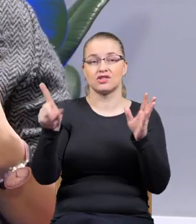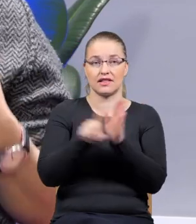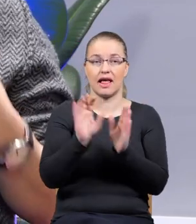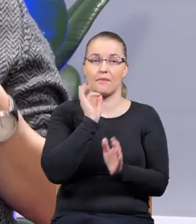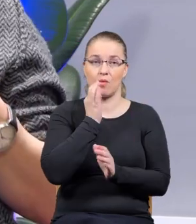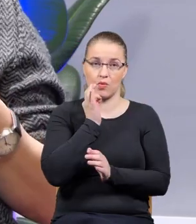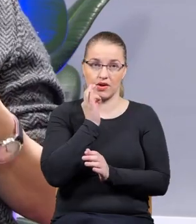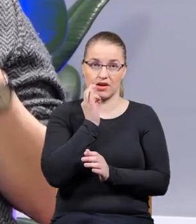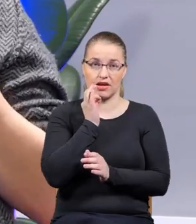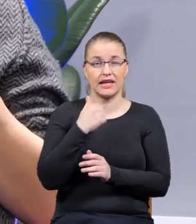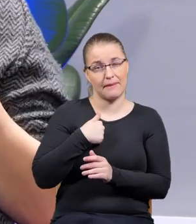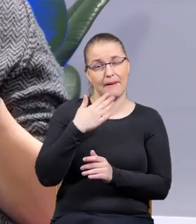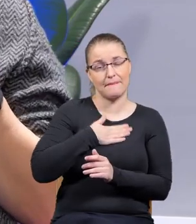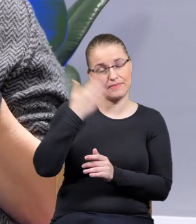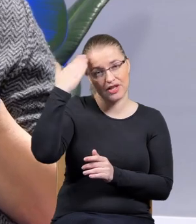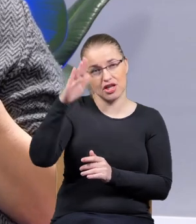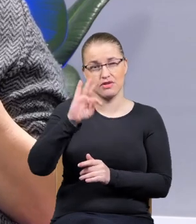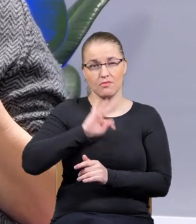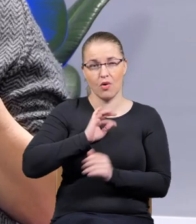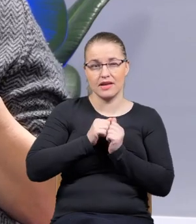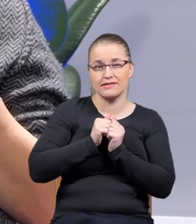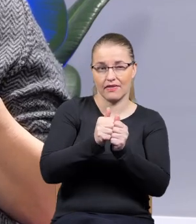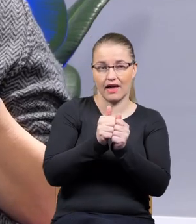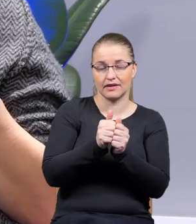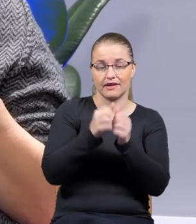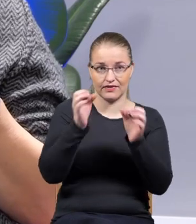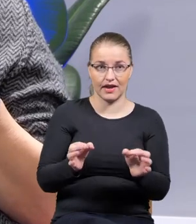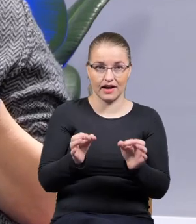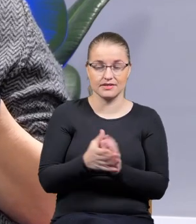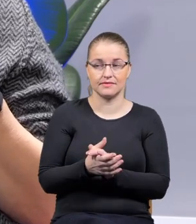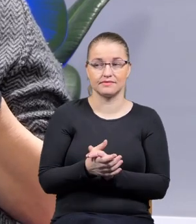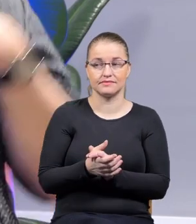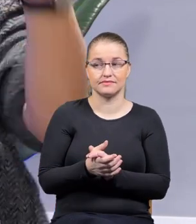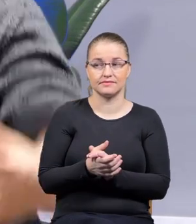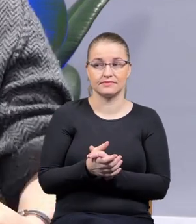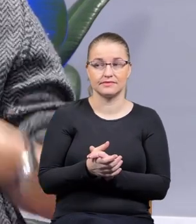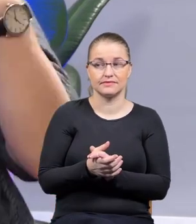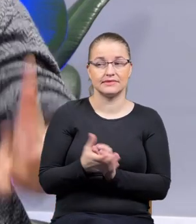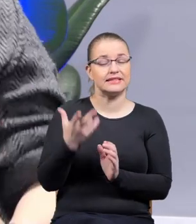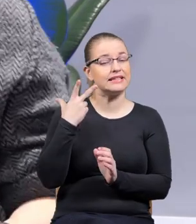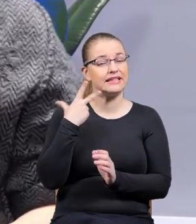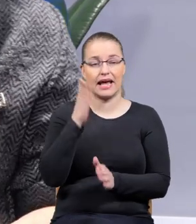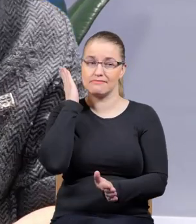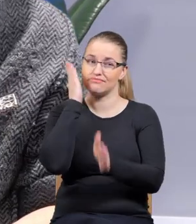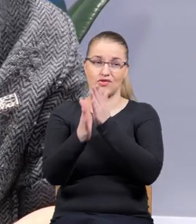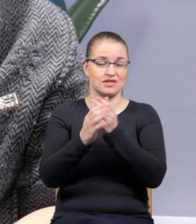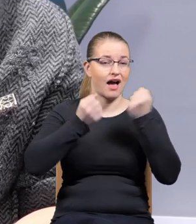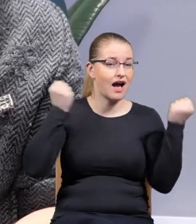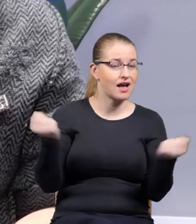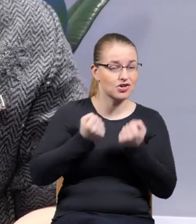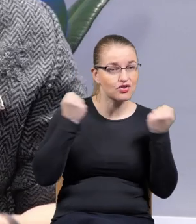nadzieję i cały czas mi się wydaje, że to jest moje zadanie, a nie bezpośrednie angażowanie się,